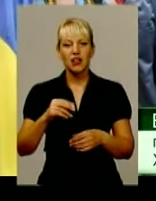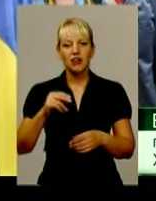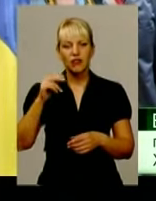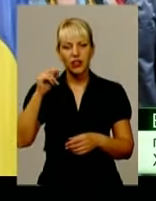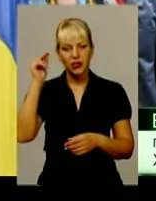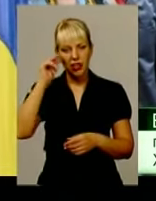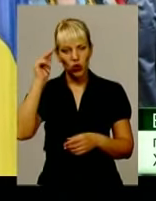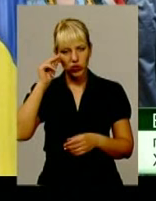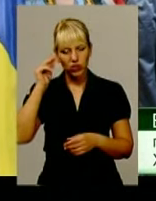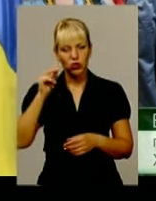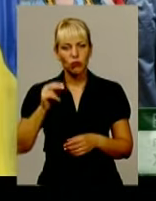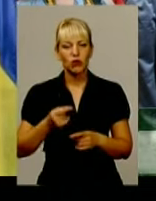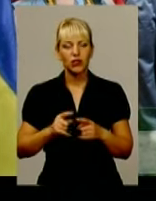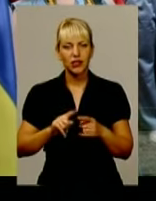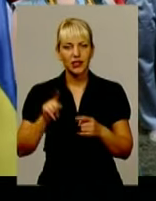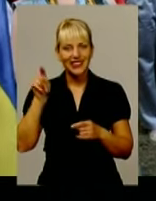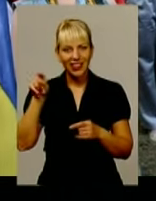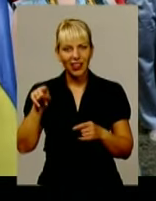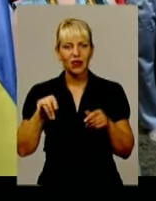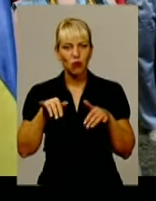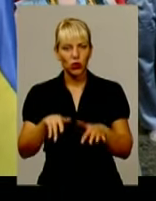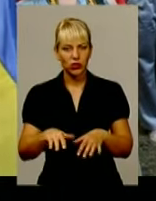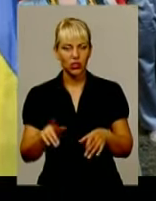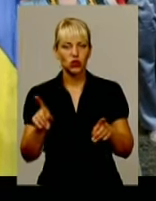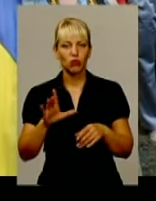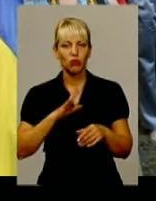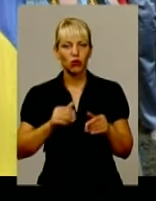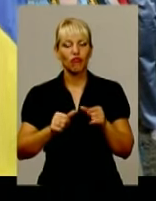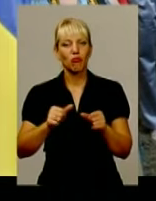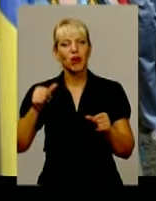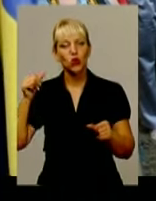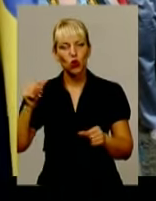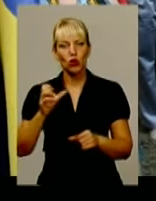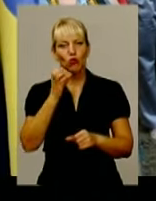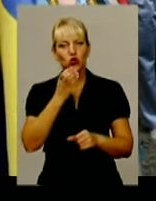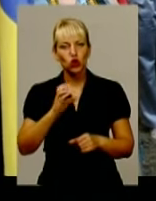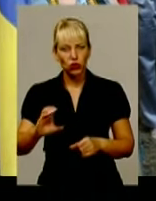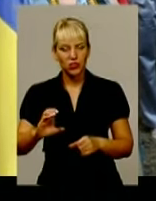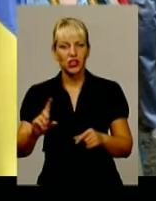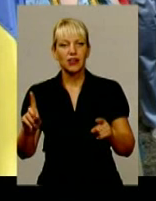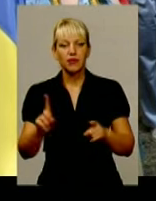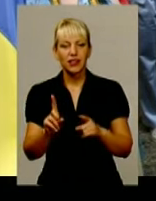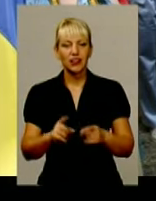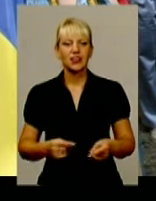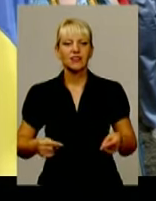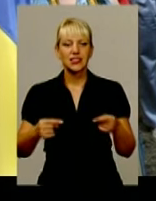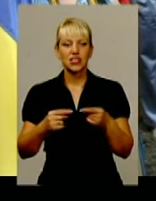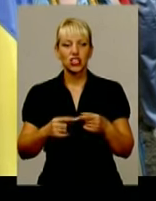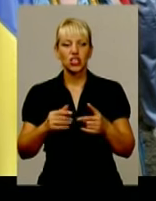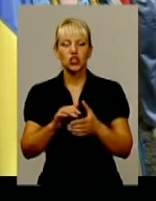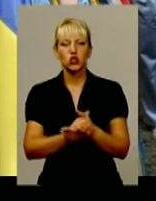подій, що мали місце в минулому сторіччі і які визначали суспільний